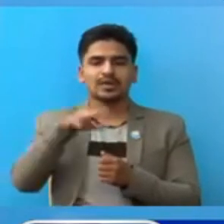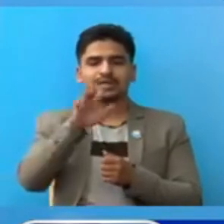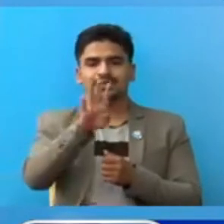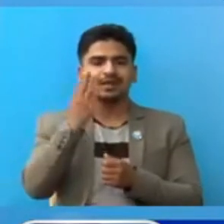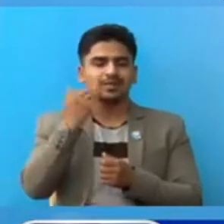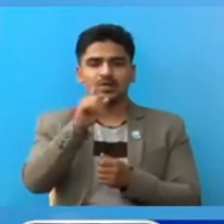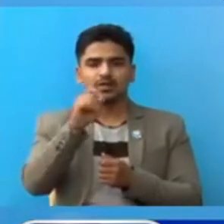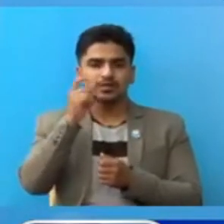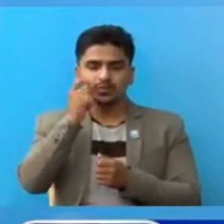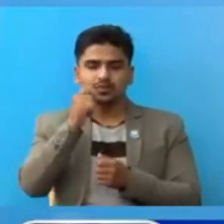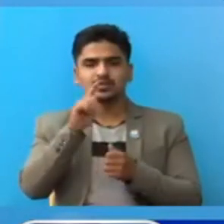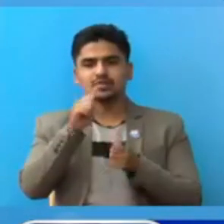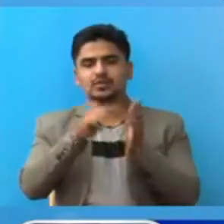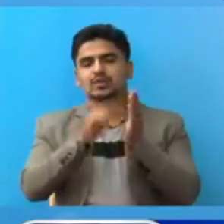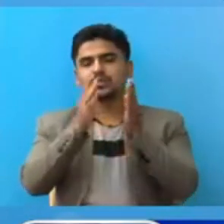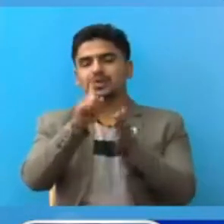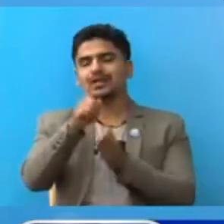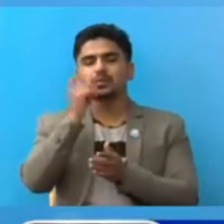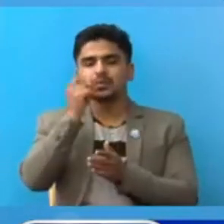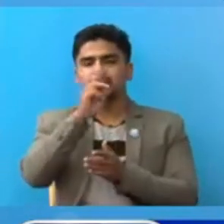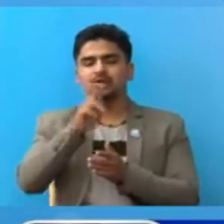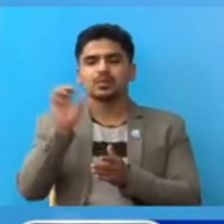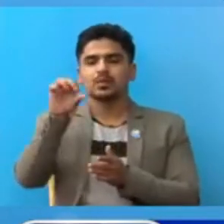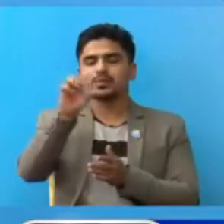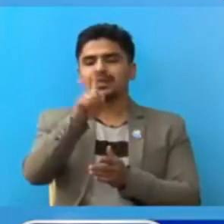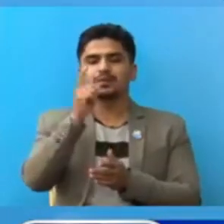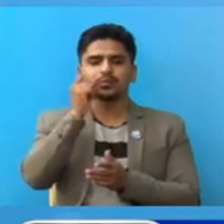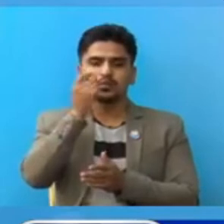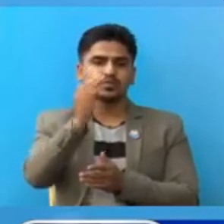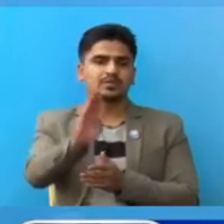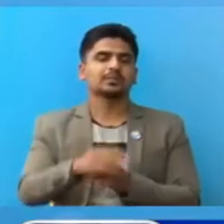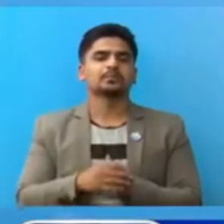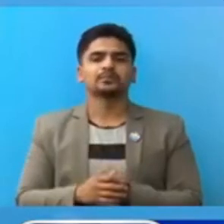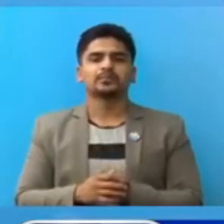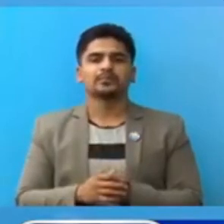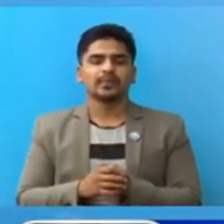पुरुष कंचनपुर का एक पुरुष र परवत का एक पुरुष नूँँचा।